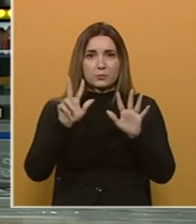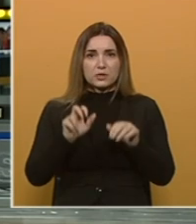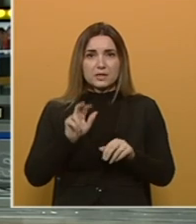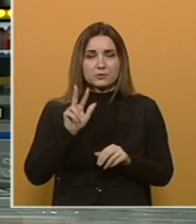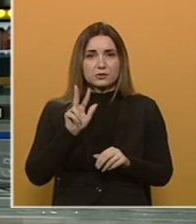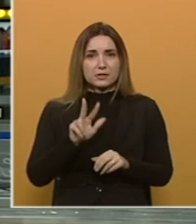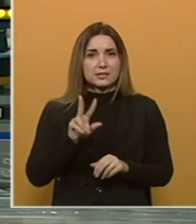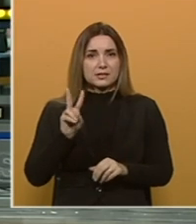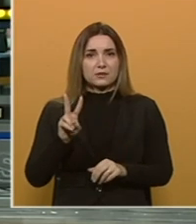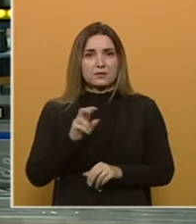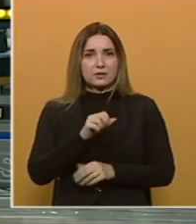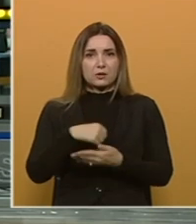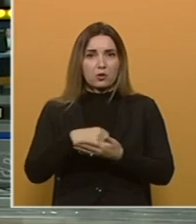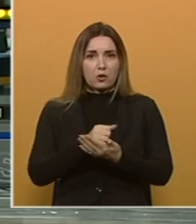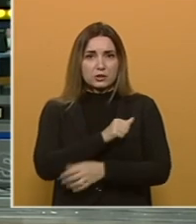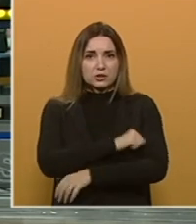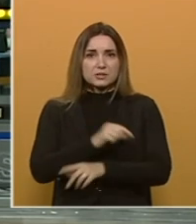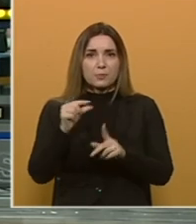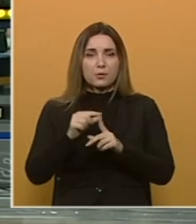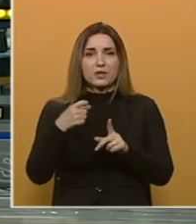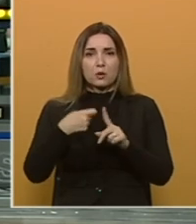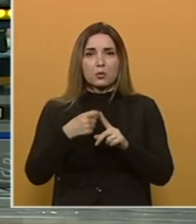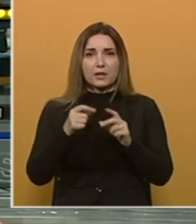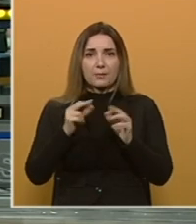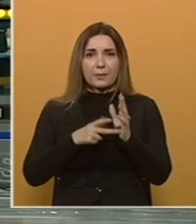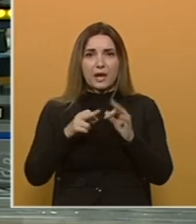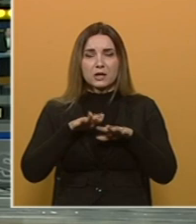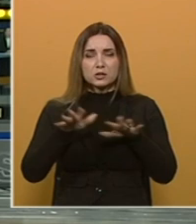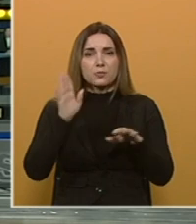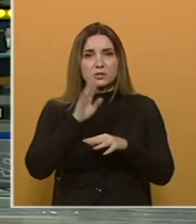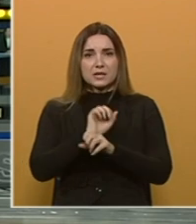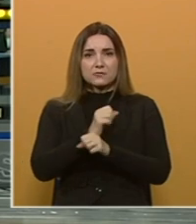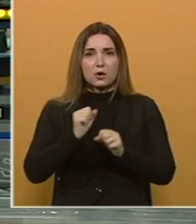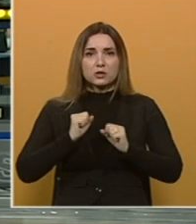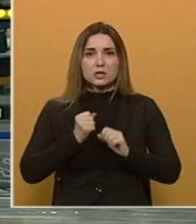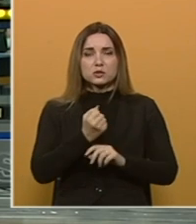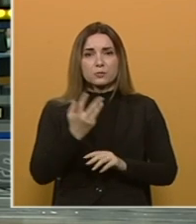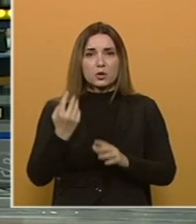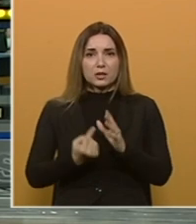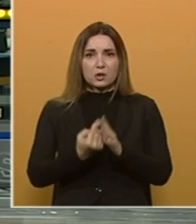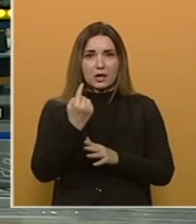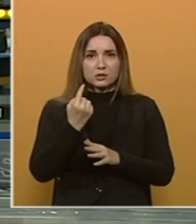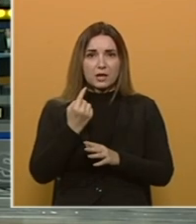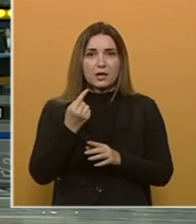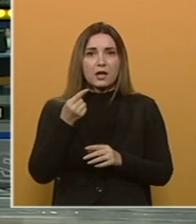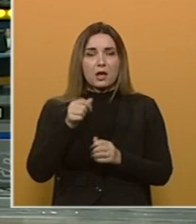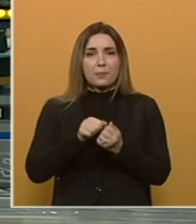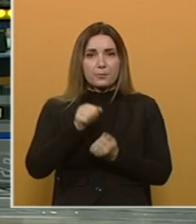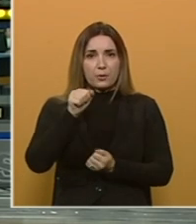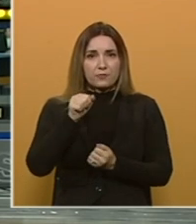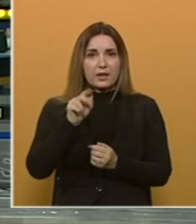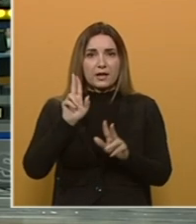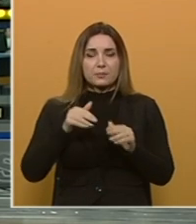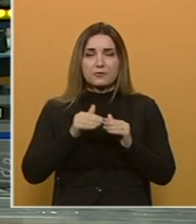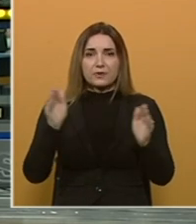Podom 832. godišnjice povelje Kulina Bana širom Bosne i Hercegovine održani su brojni događaj. Povelja Bana